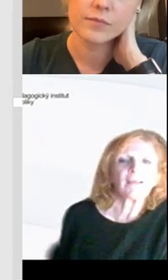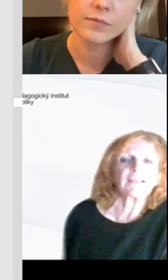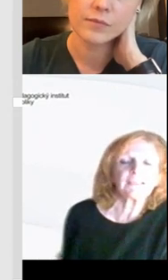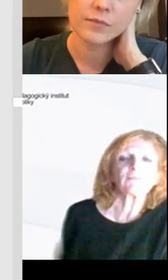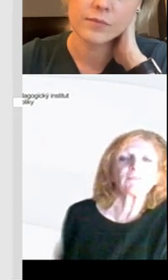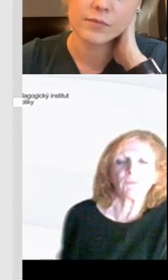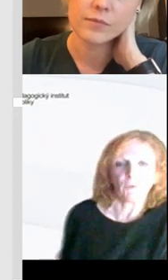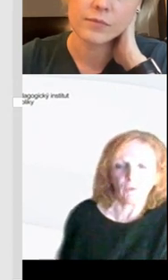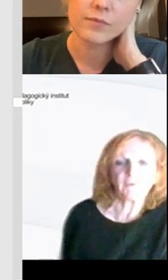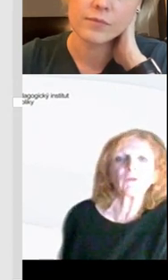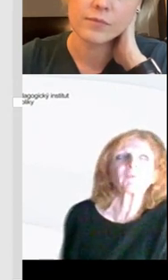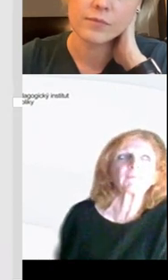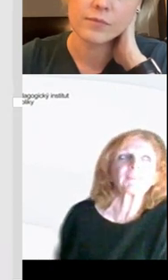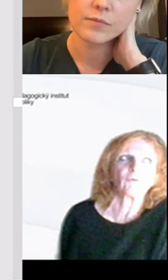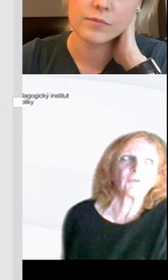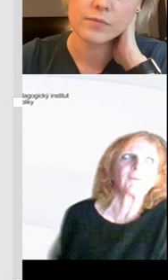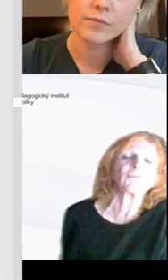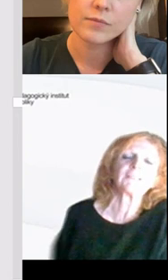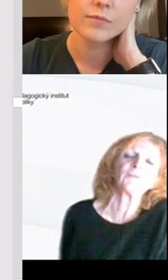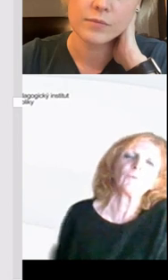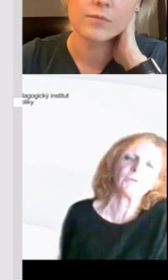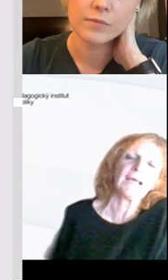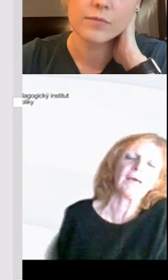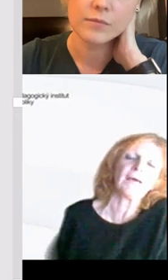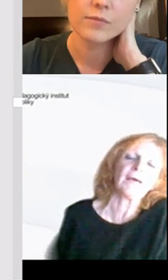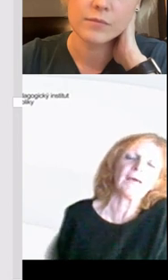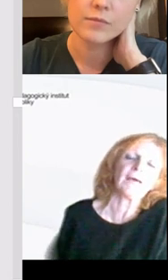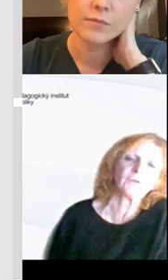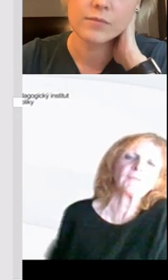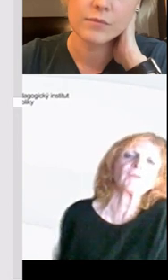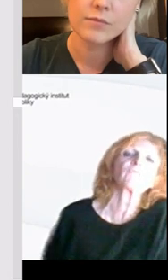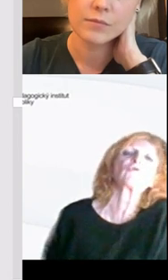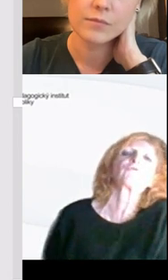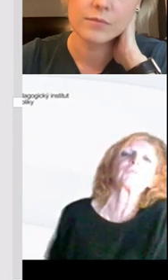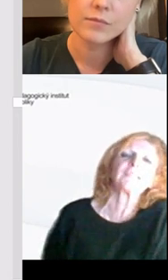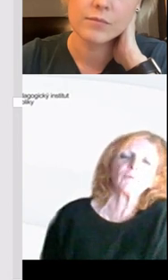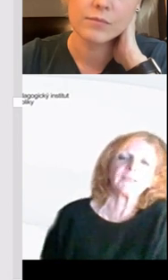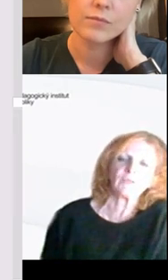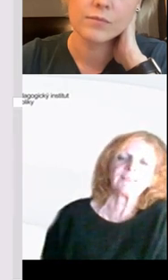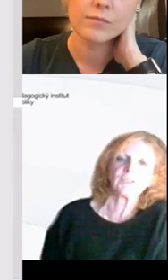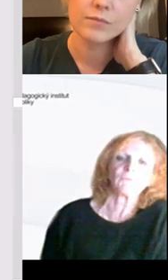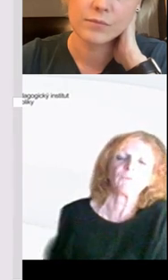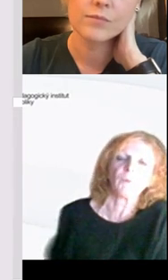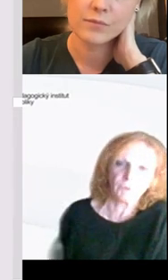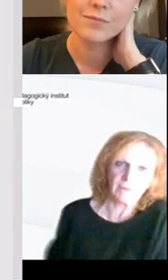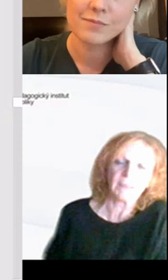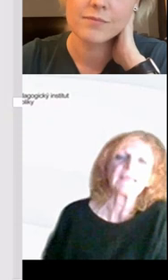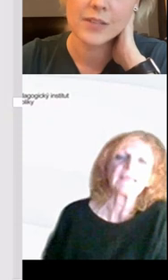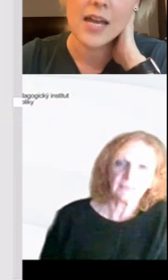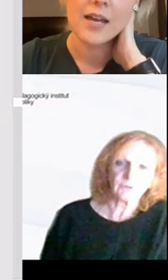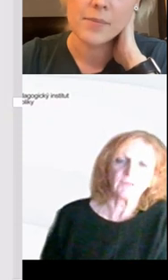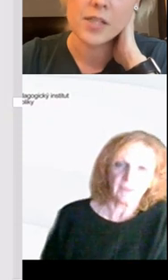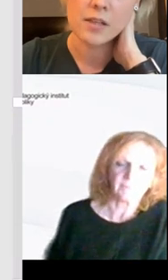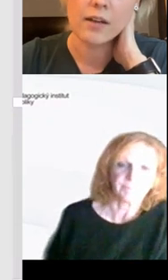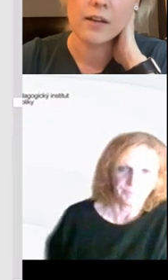jiného, ale jestli to dobře pochopíme, my jsme se dohodovali, že je tady důležité, aby si žáci uvědomili, že můžou v týmu pracovat na něčem společném.